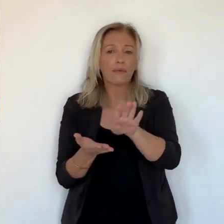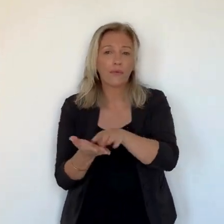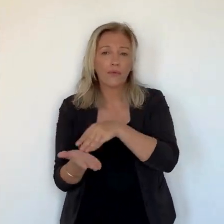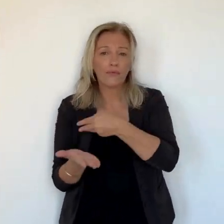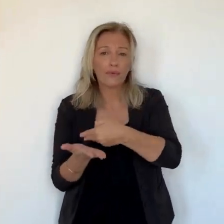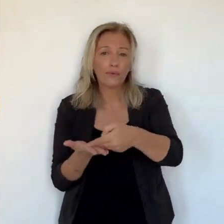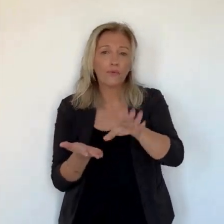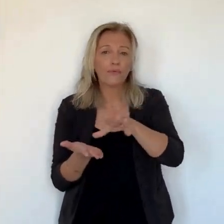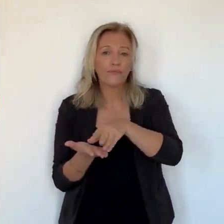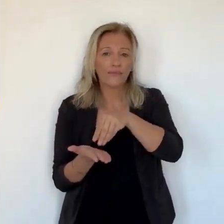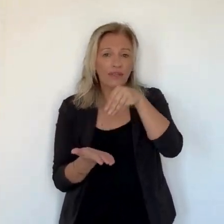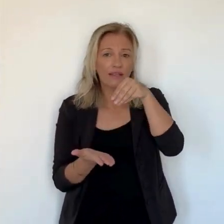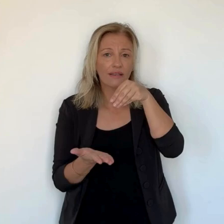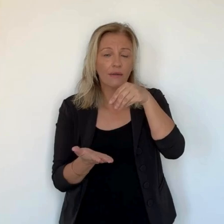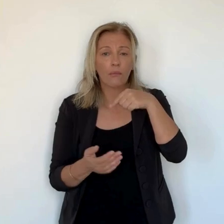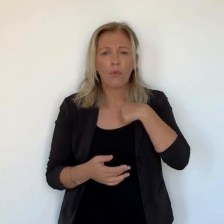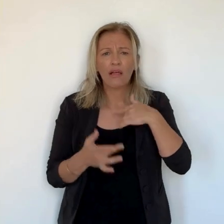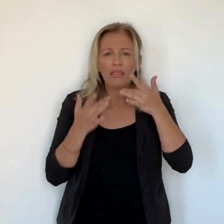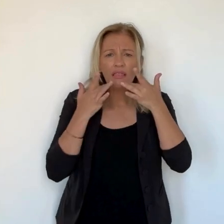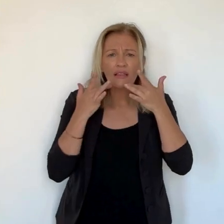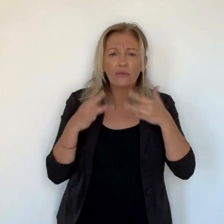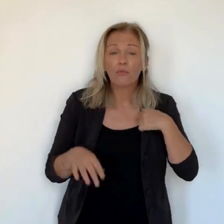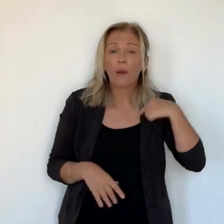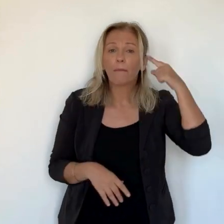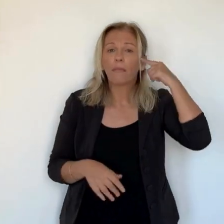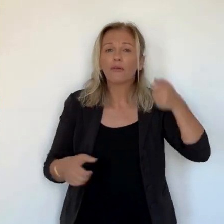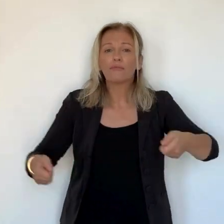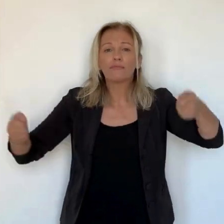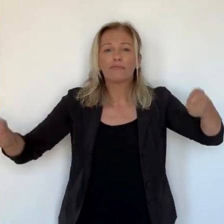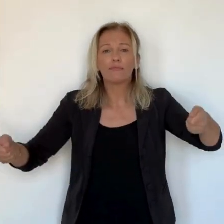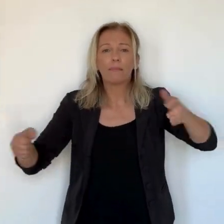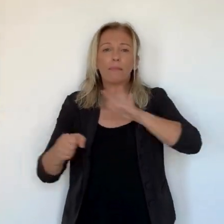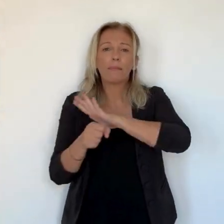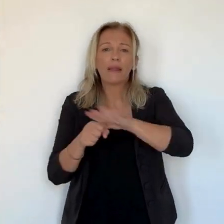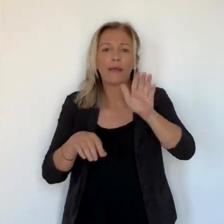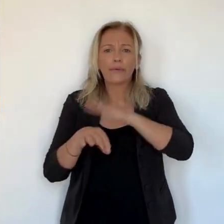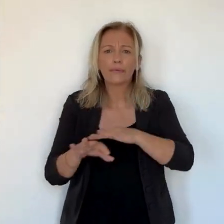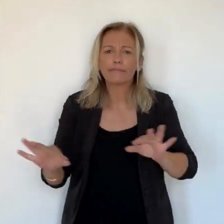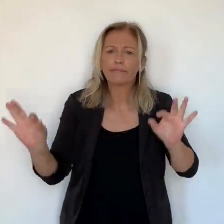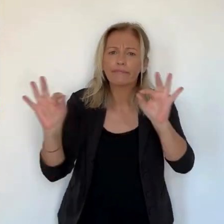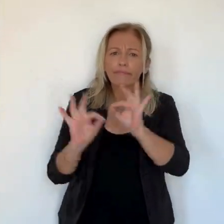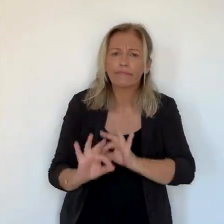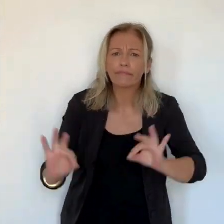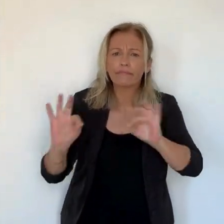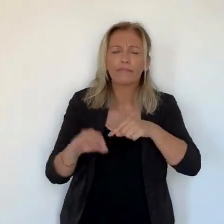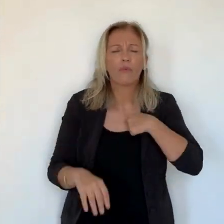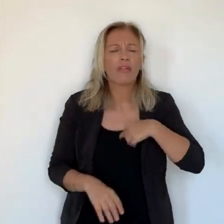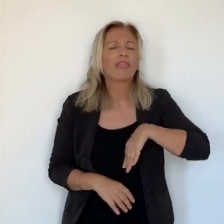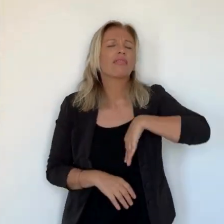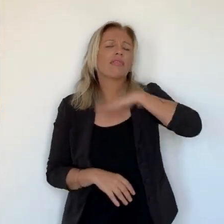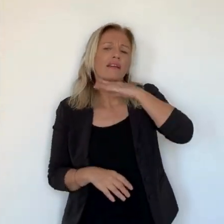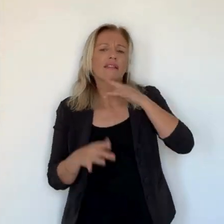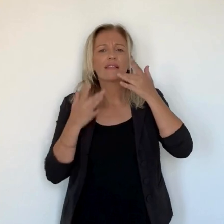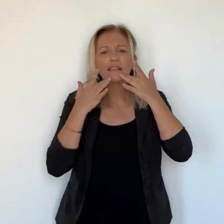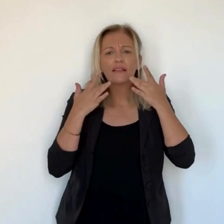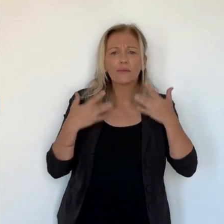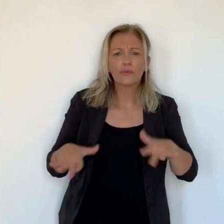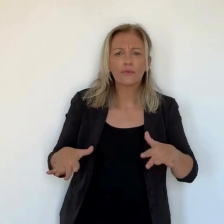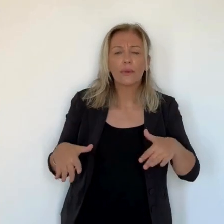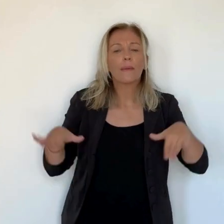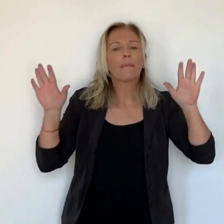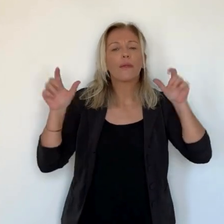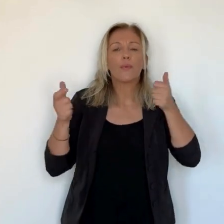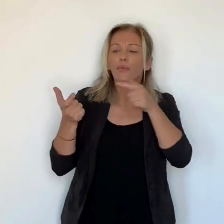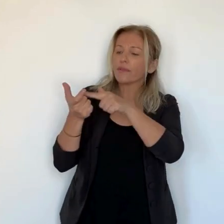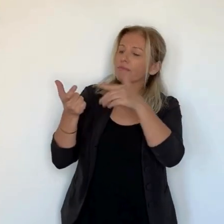charcuterie, 4 seulement font de la confiture de figues. Ah, en voilà une fraîche. Je suis désespérée parce qu'à la foire de la figue, je pensais trouver des